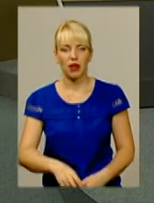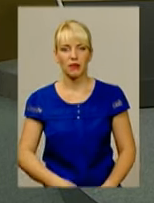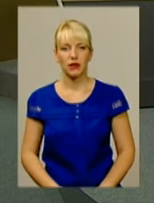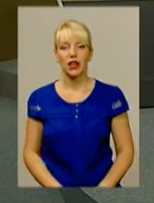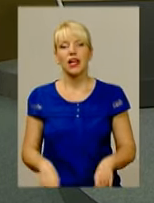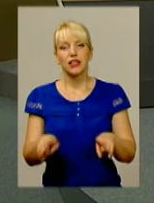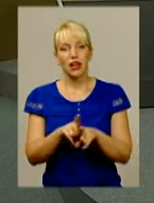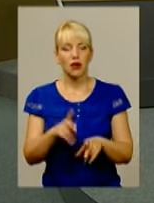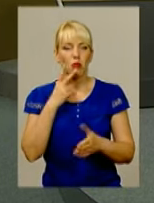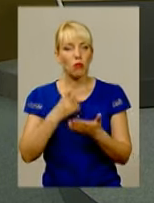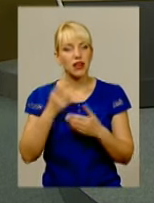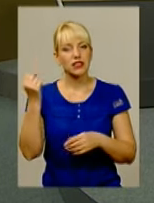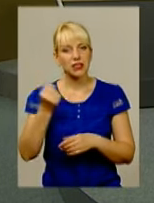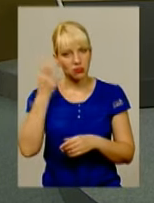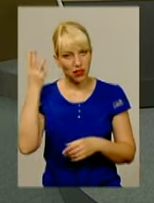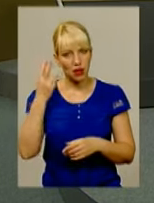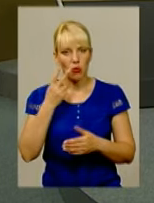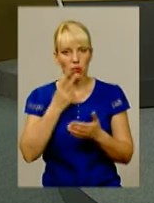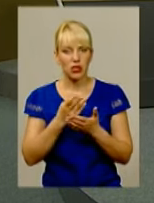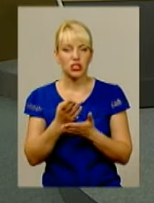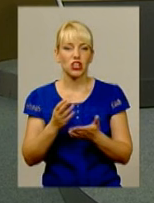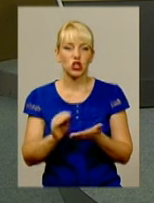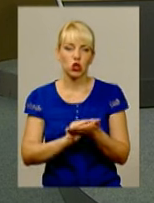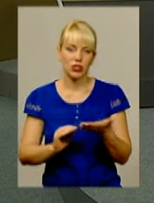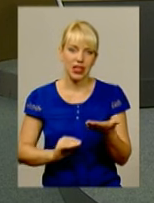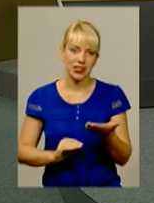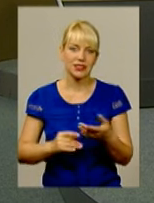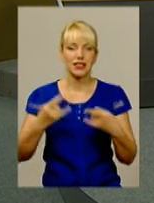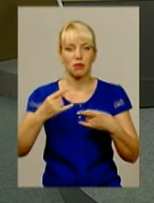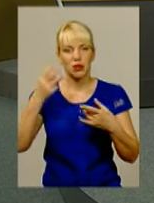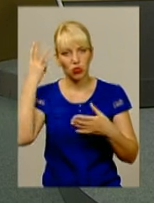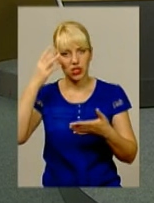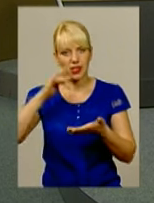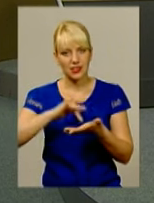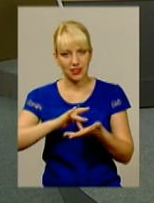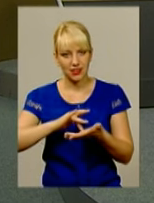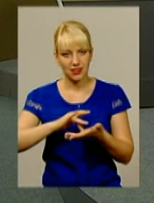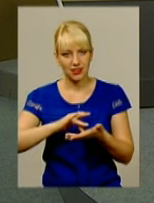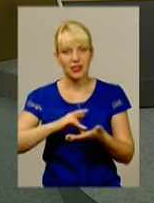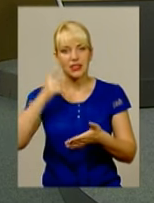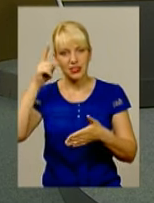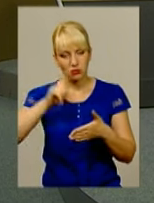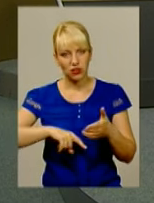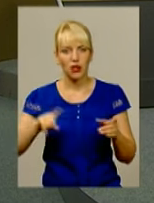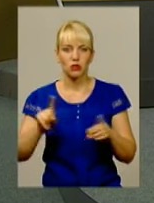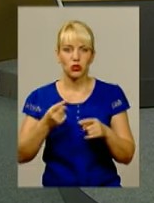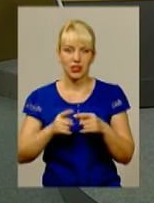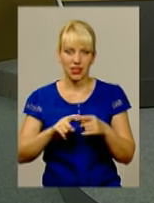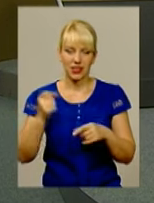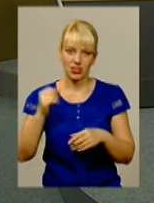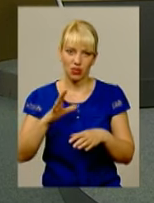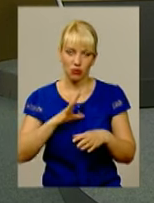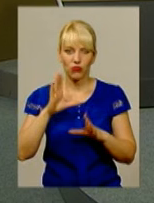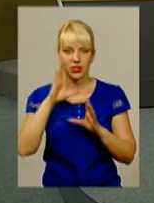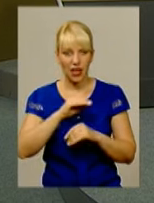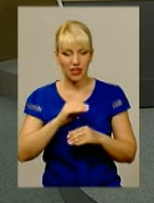Таким побачили тижні журналісти Служби інформації «Телебачення» «Поділля Центр». Сподіваємося, що цей тижень був для вас